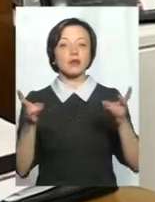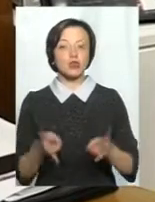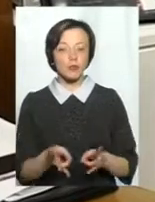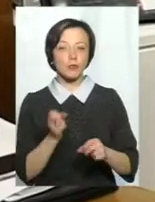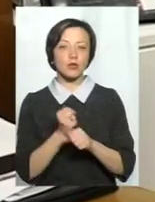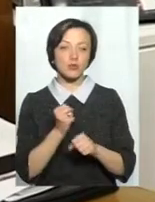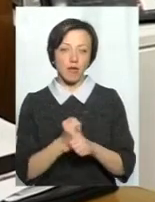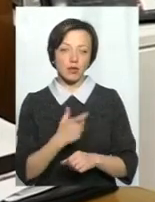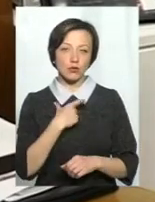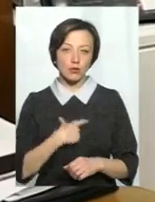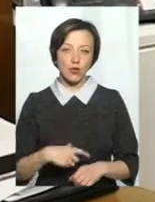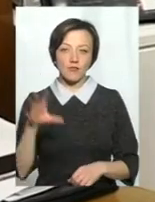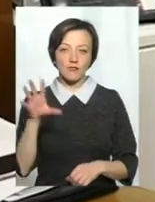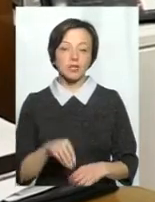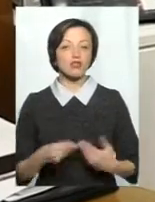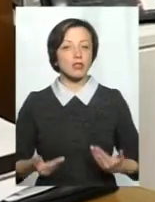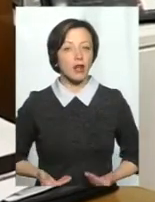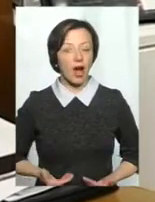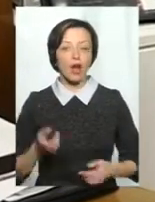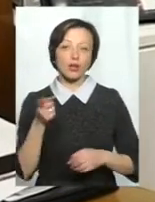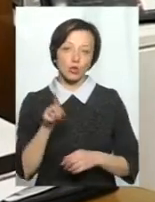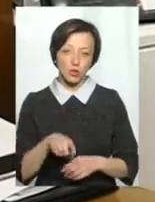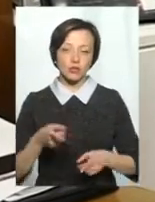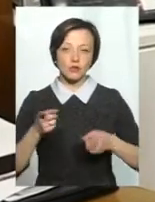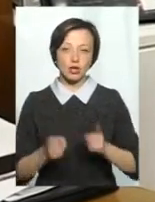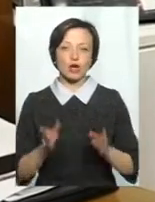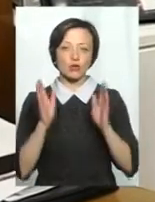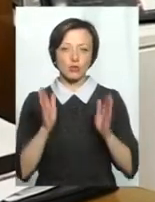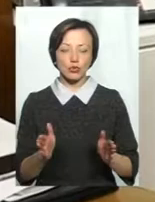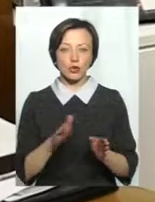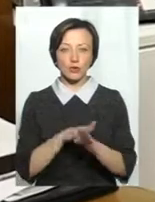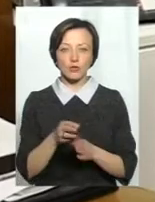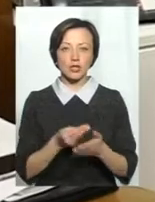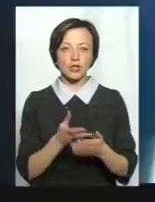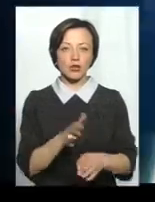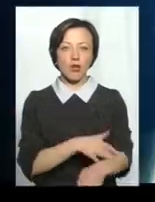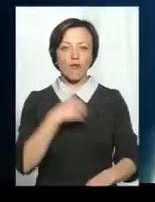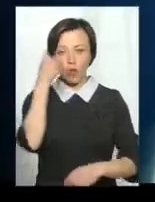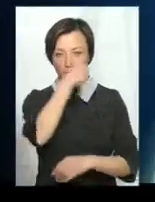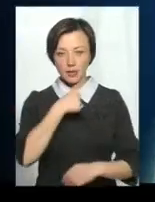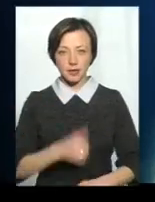працювати над собою все життя. І тоді, звичайно, буде повноцінне довголіття.